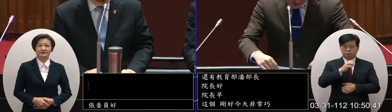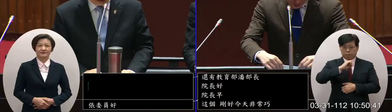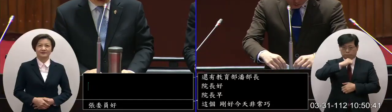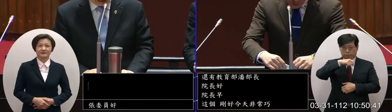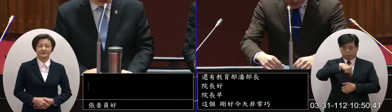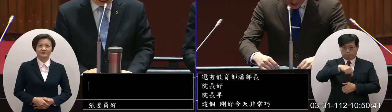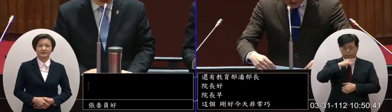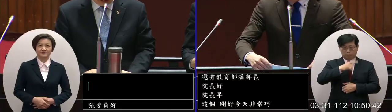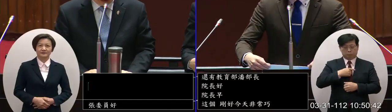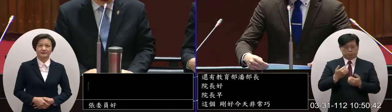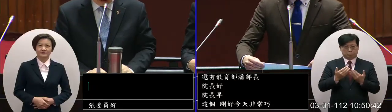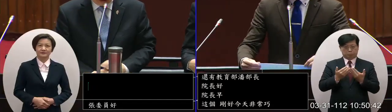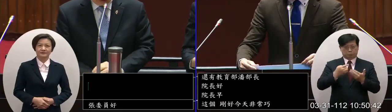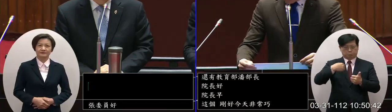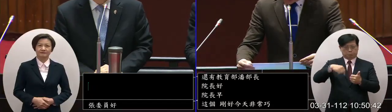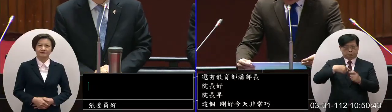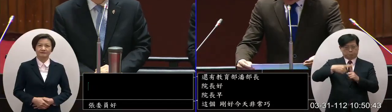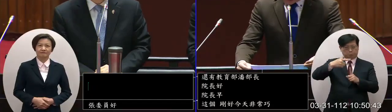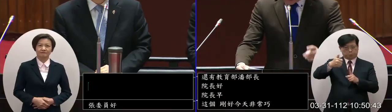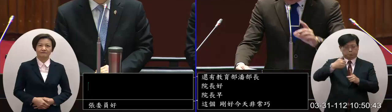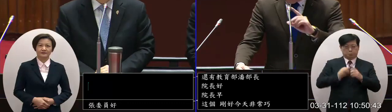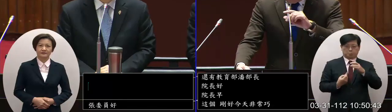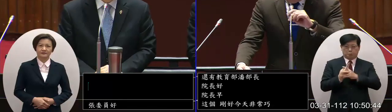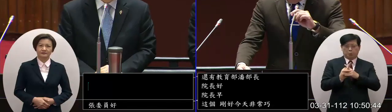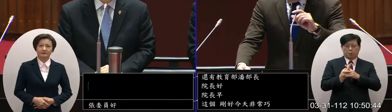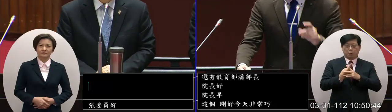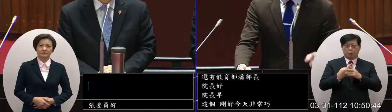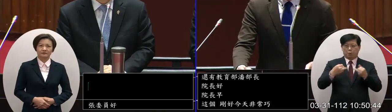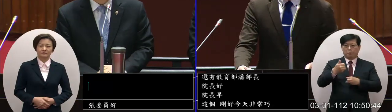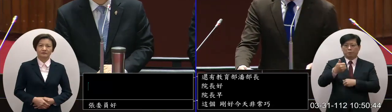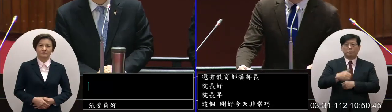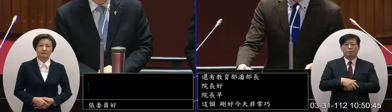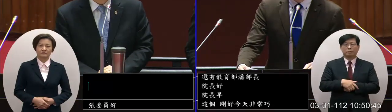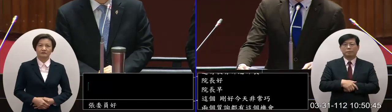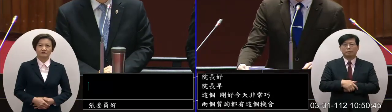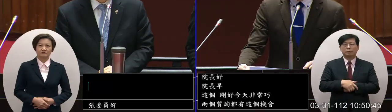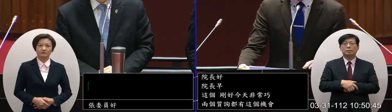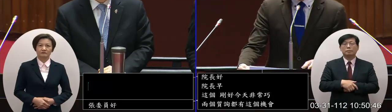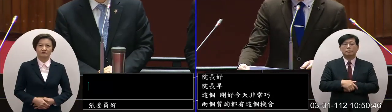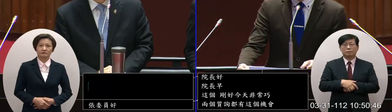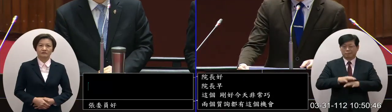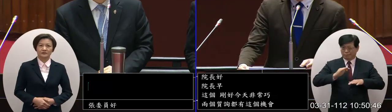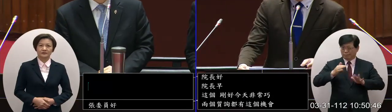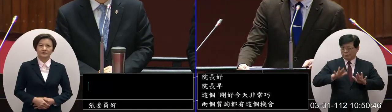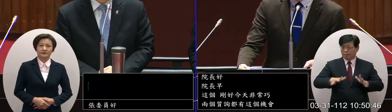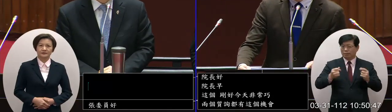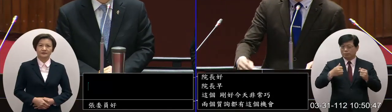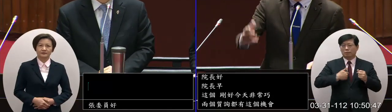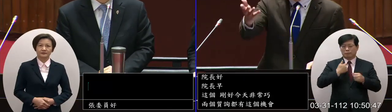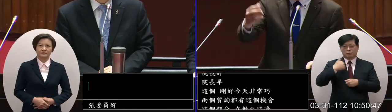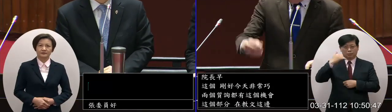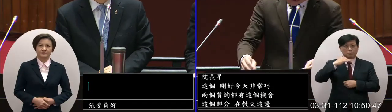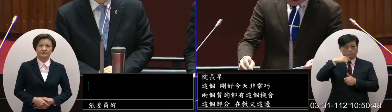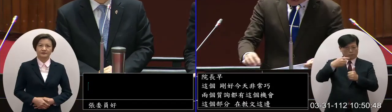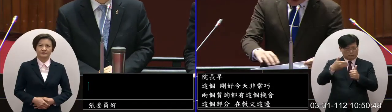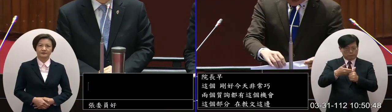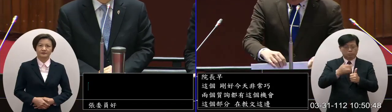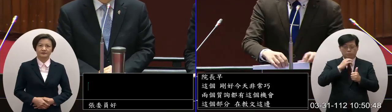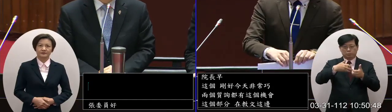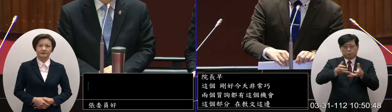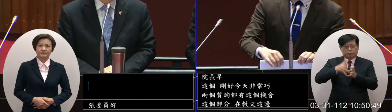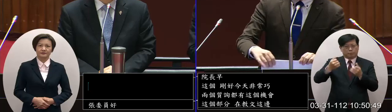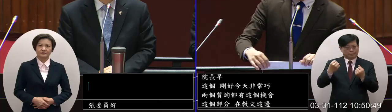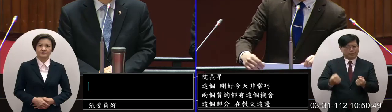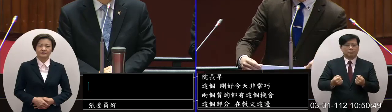的學術界的驕傲這個傑出的學者那其實但是我們真的高教體系部長也在